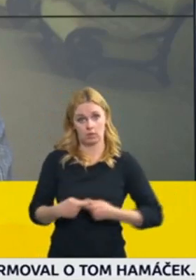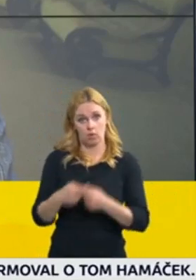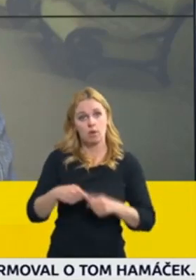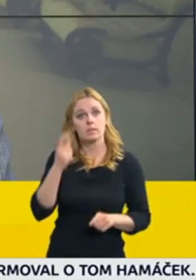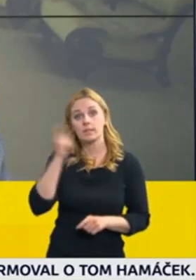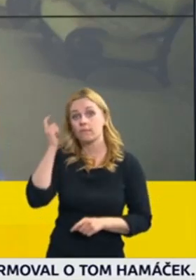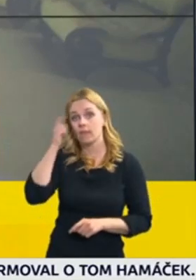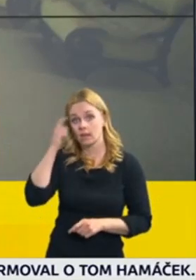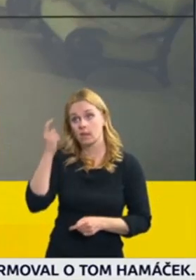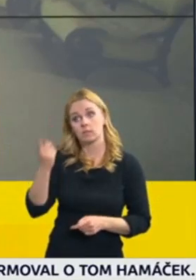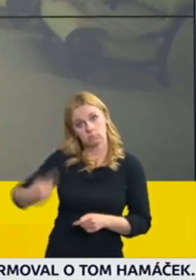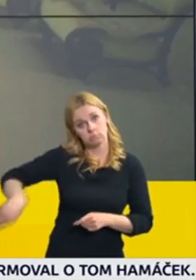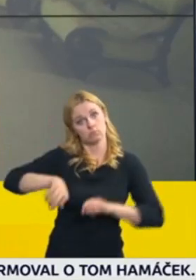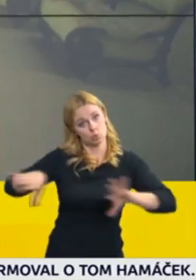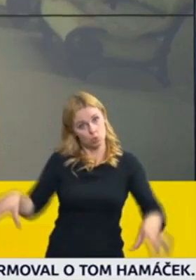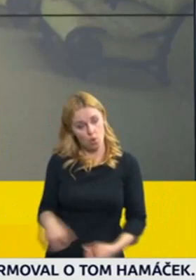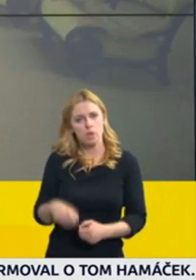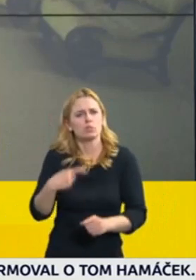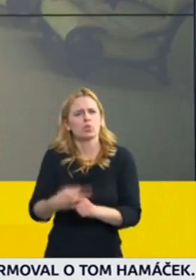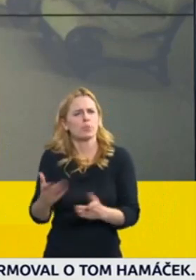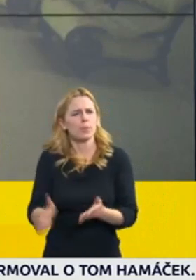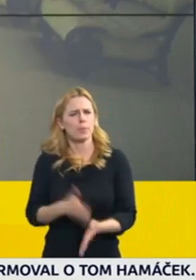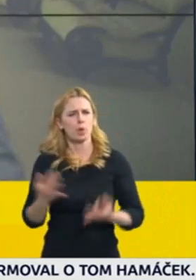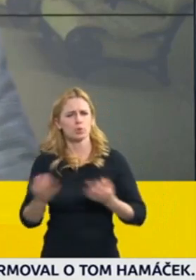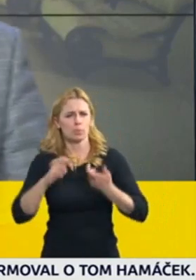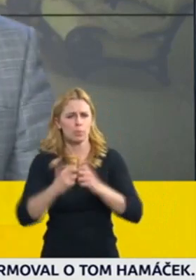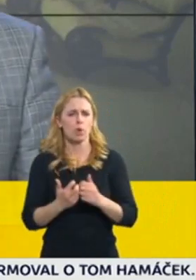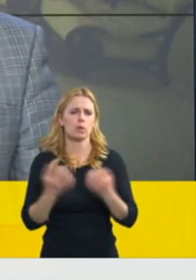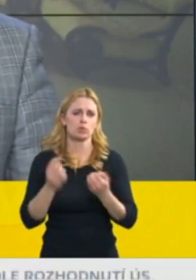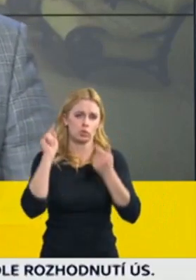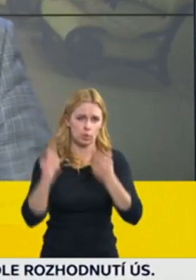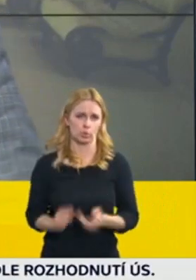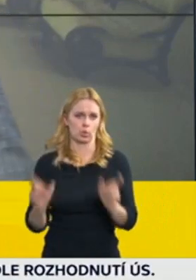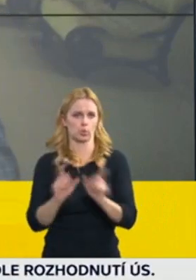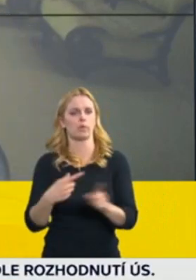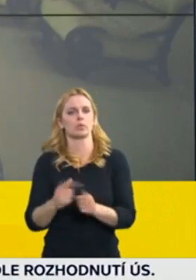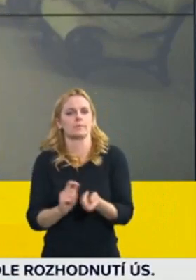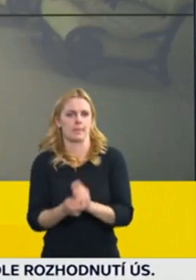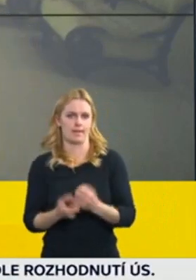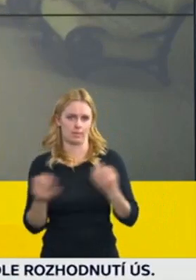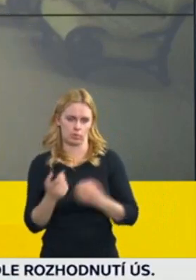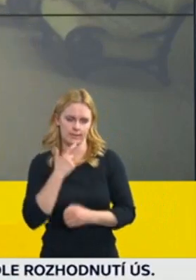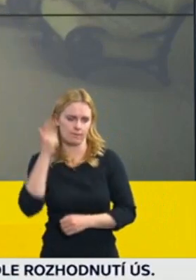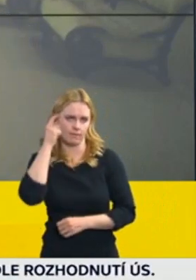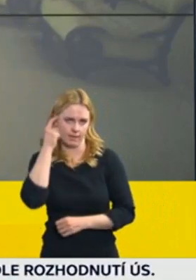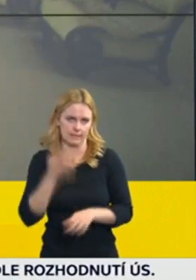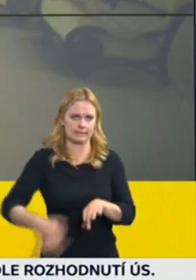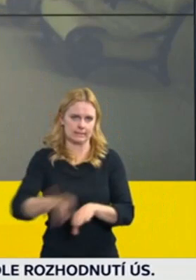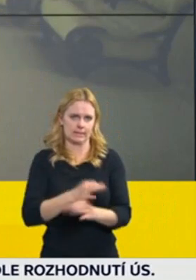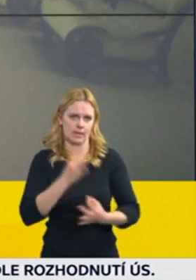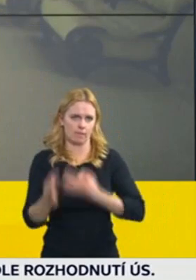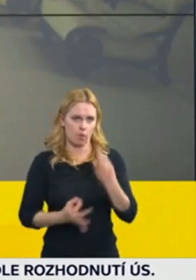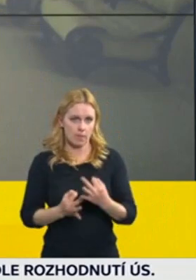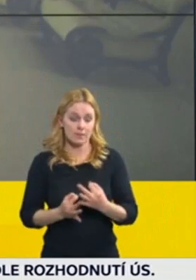nebo zda a proč jsou tam nějaké změny. Protože pokud by Senát vrátil